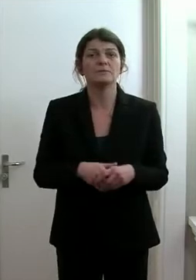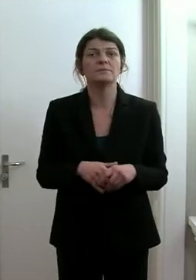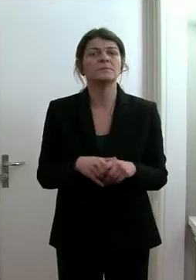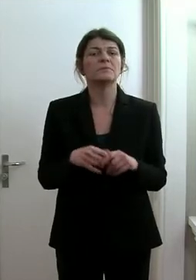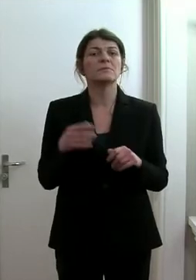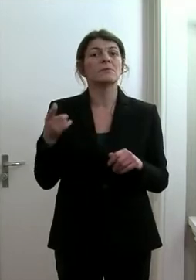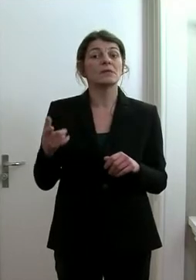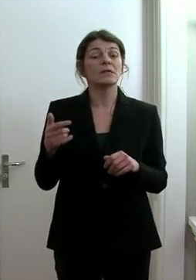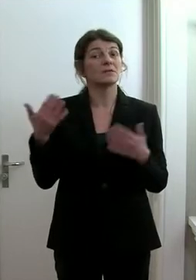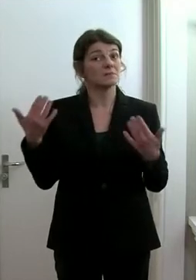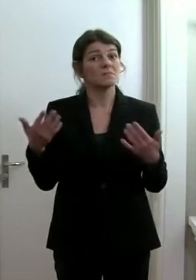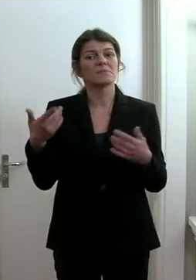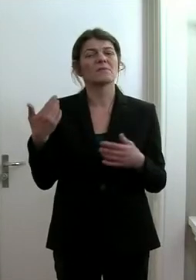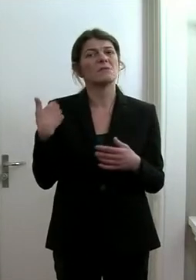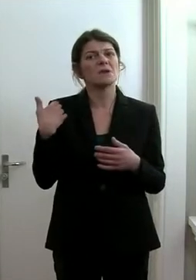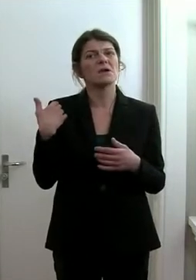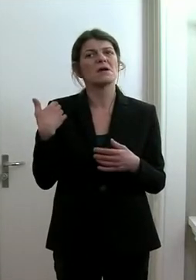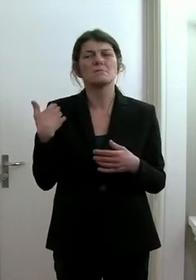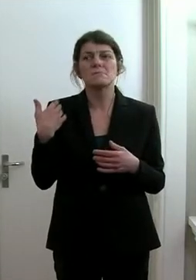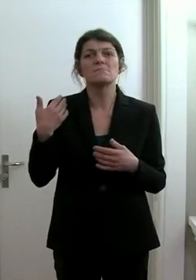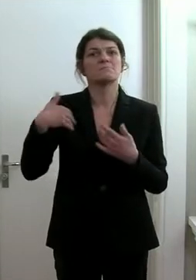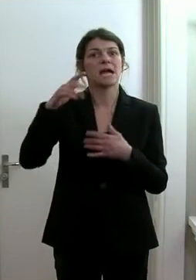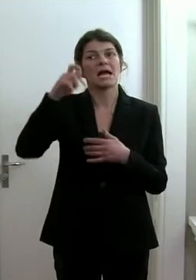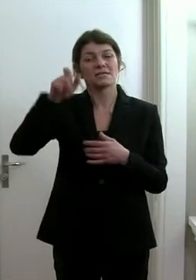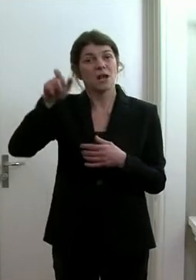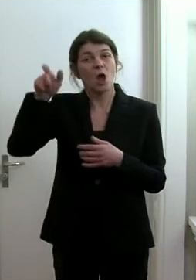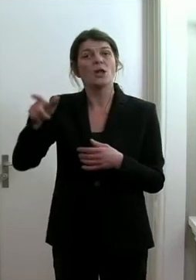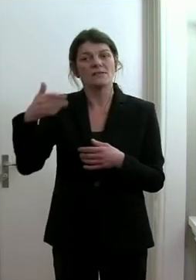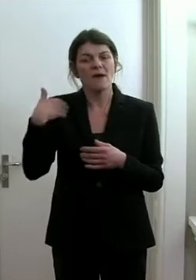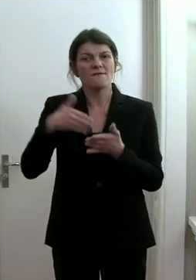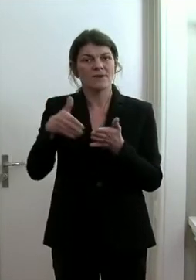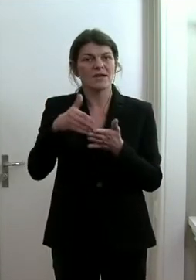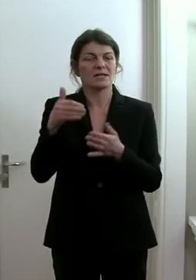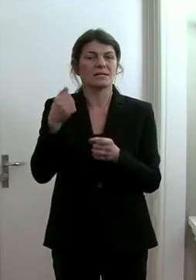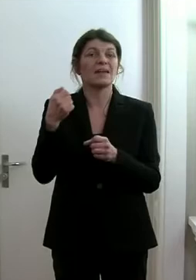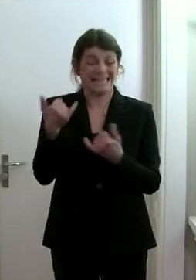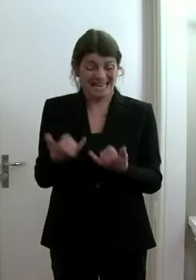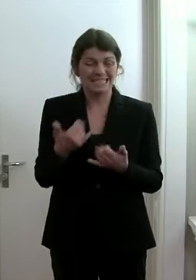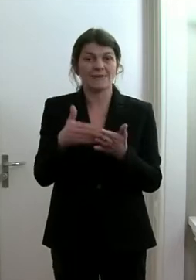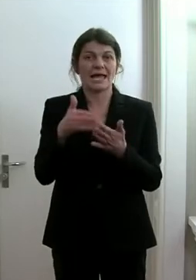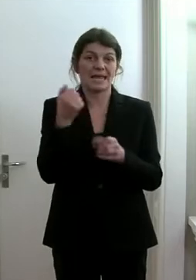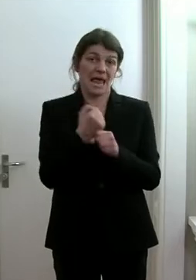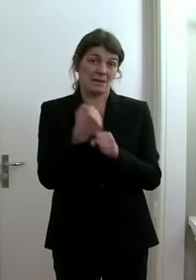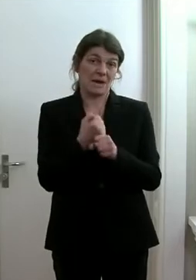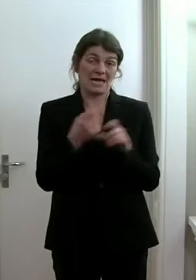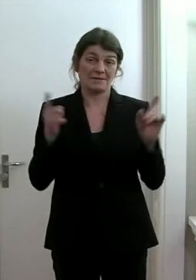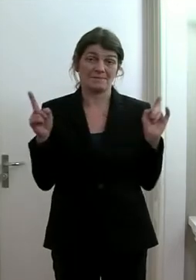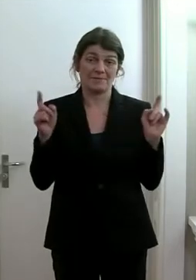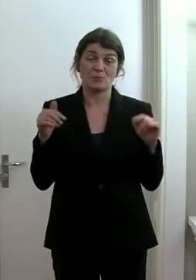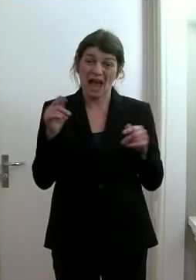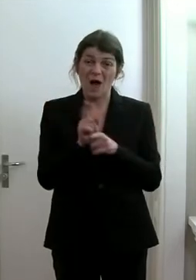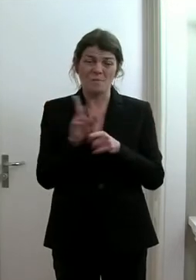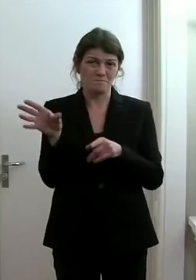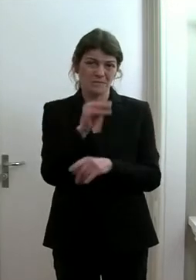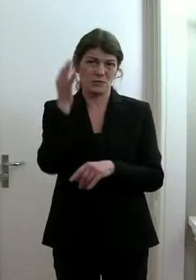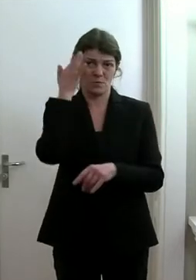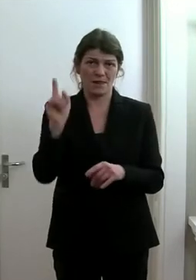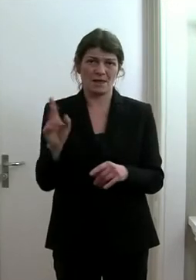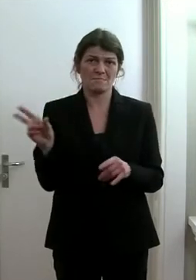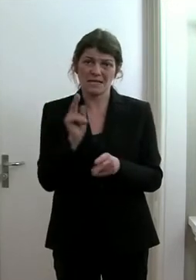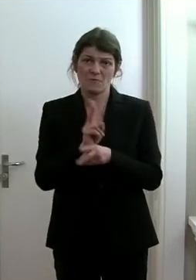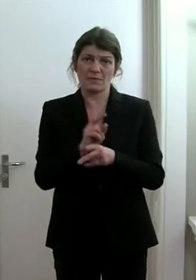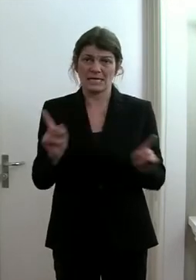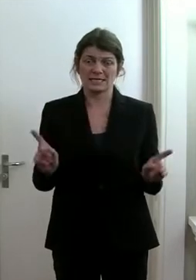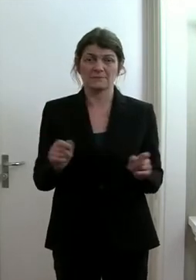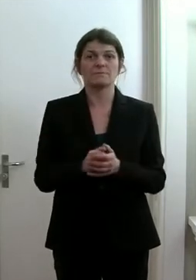zu weiten Teilen die Bevölkerung weiterhin ihrer Beschäftigung nachgeht. Dies gilt es auch zu berücksichtigen, wie